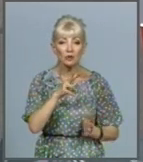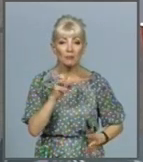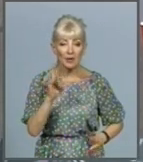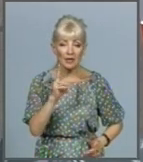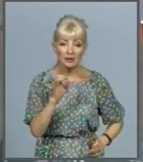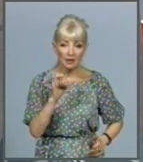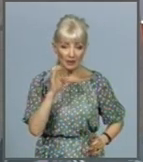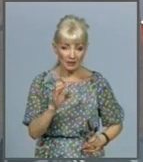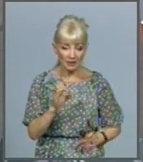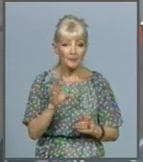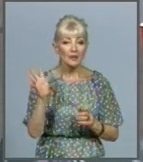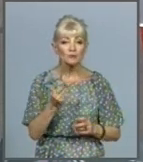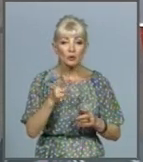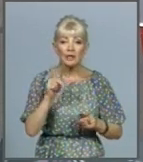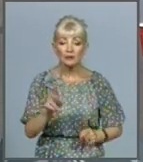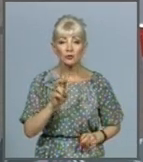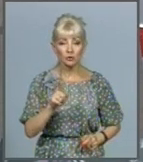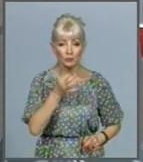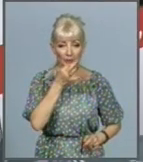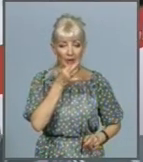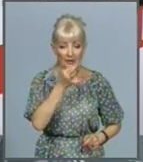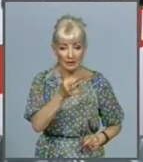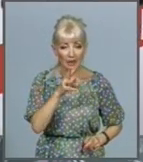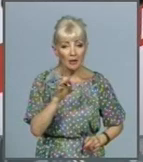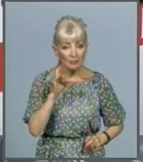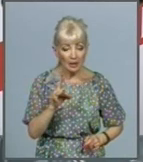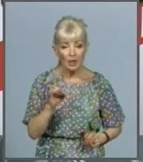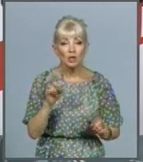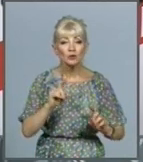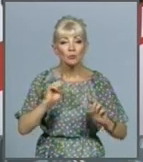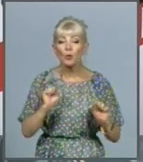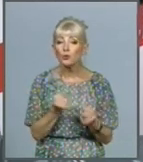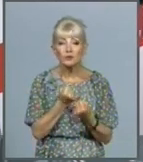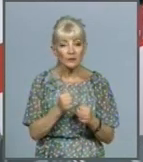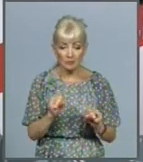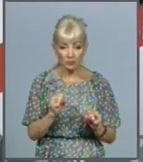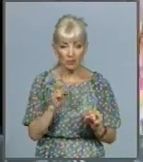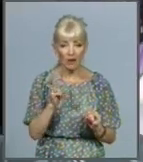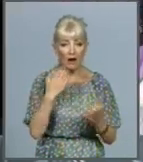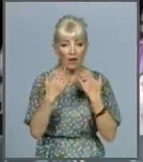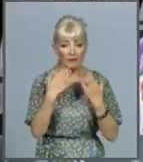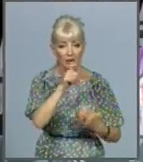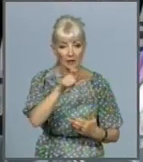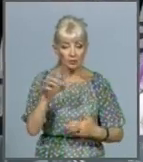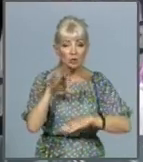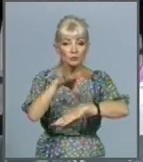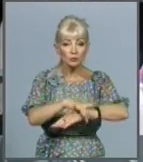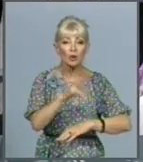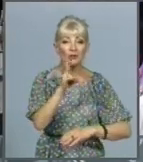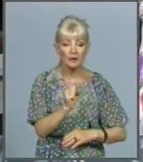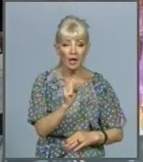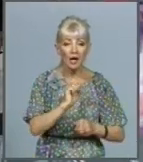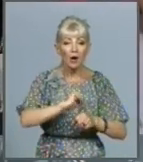для того, зауважив мер Харкова, аби унеможливити контактування людей з підозрою на коронавірус з іншими